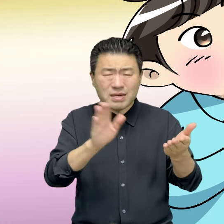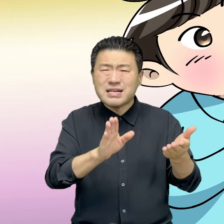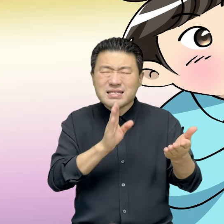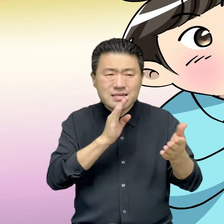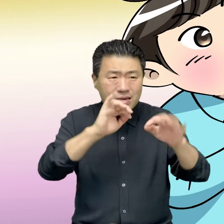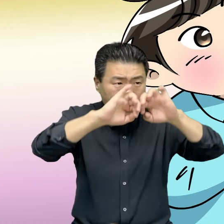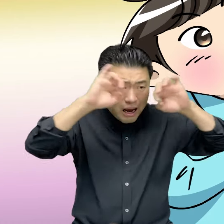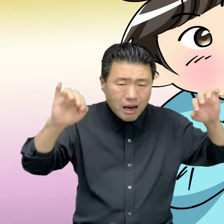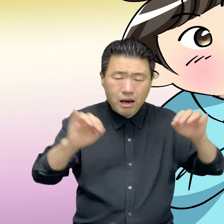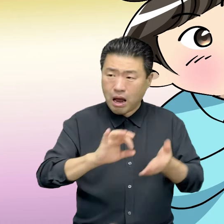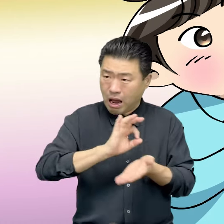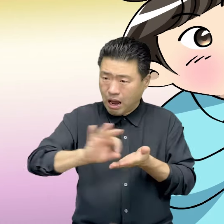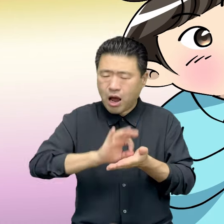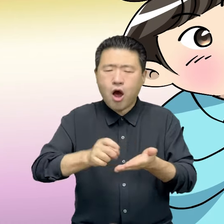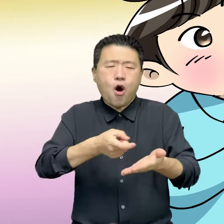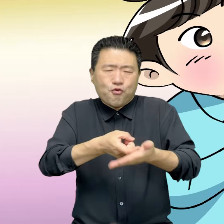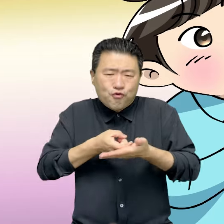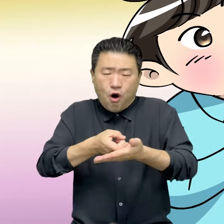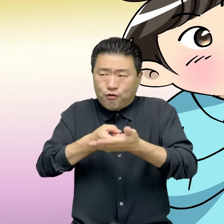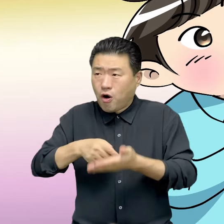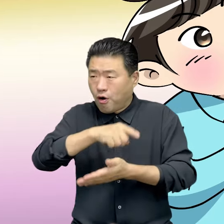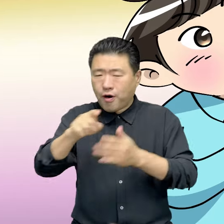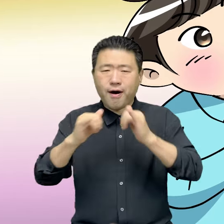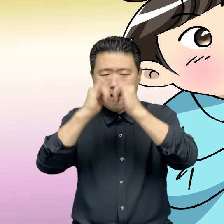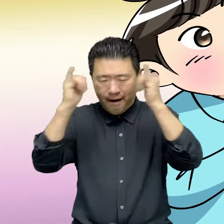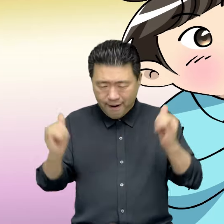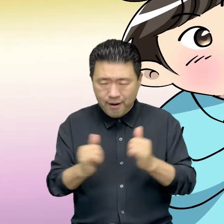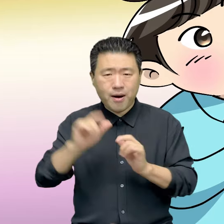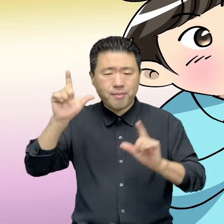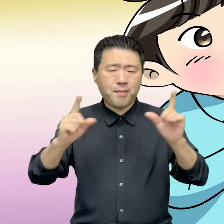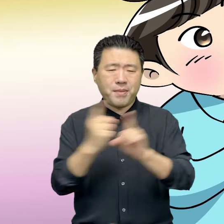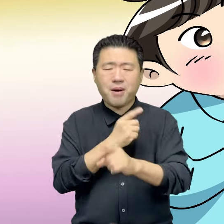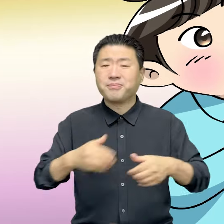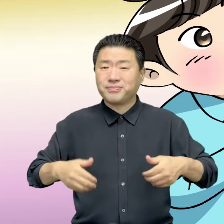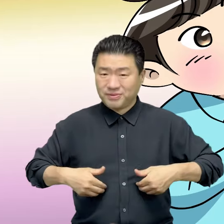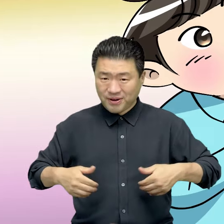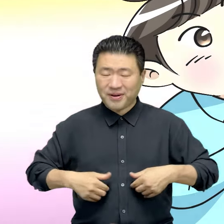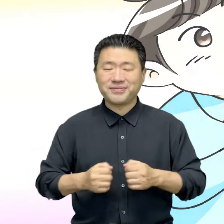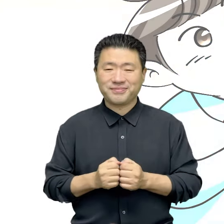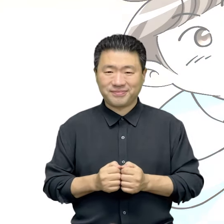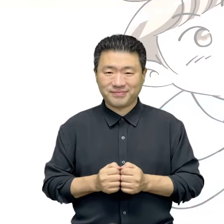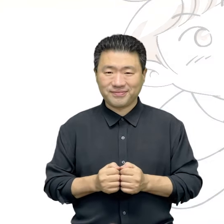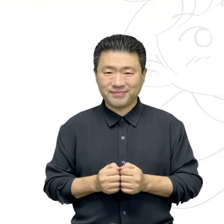근본적으로는 소비를 줄이는 방향으로 사회의 구조 자체를 바꾸어야 합니다.